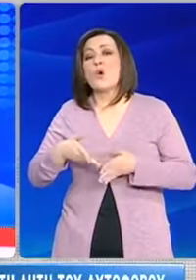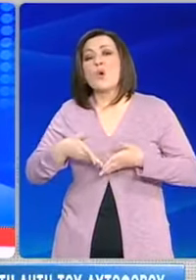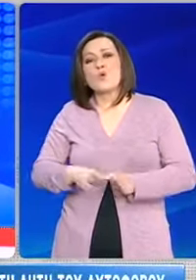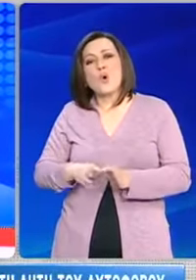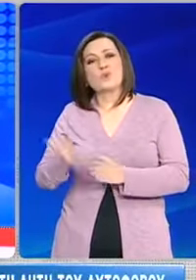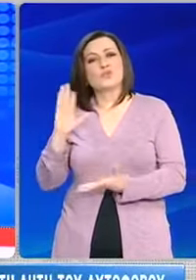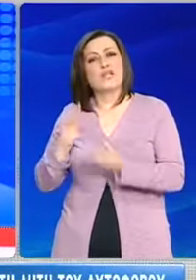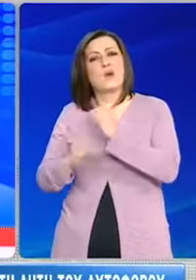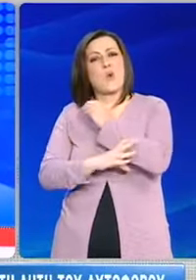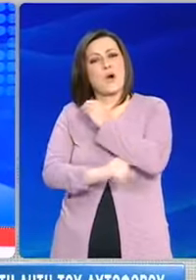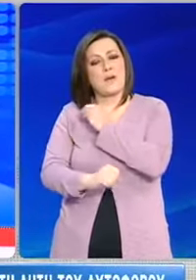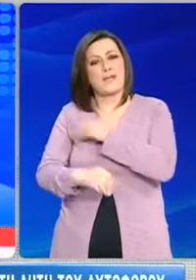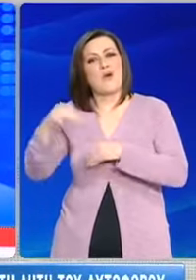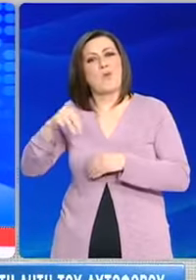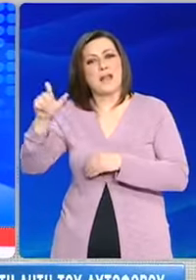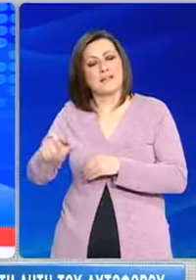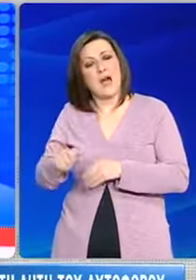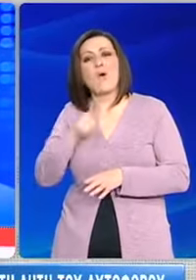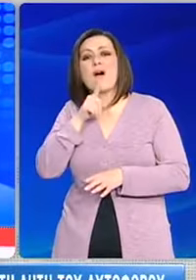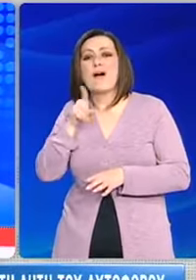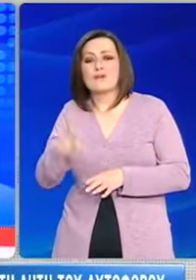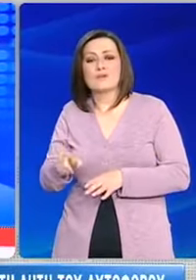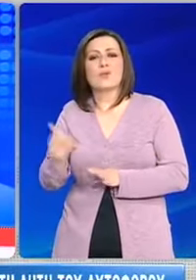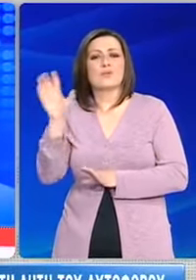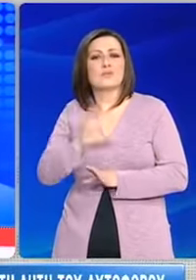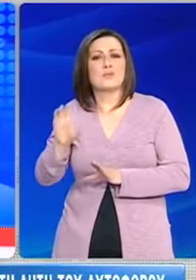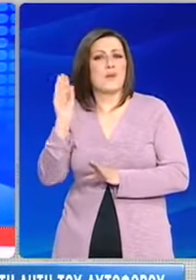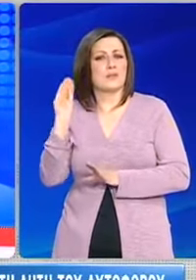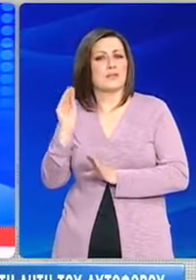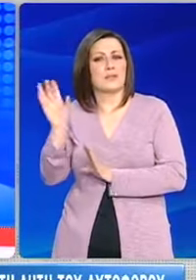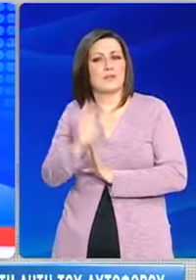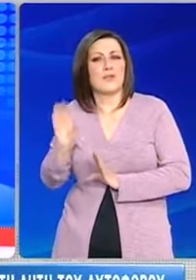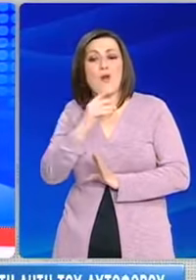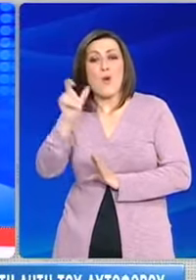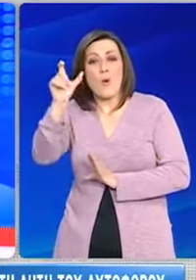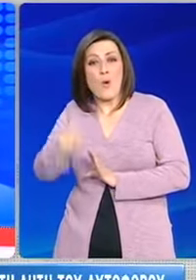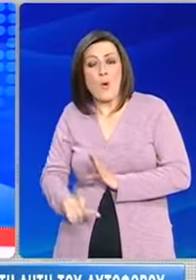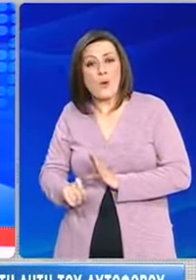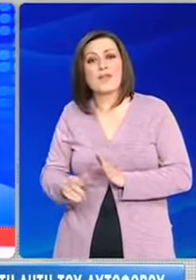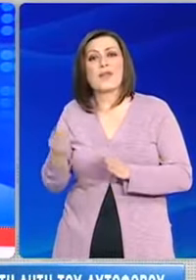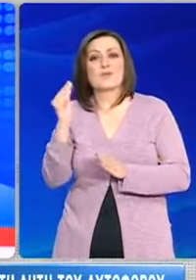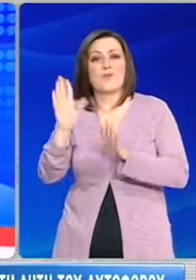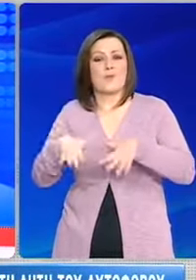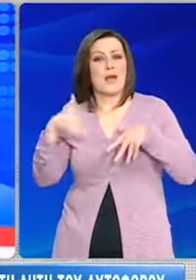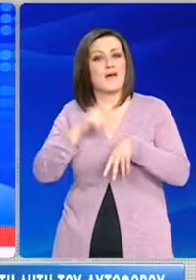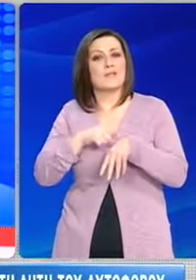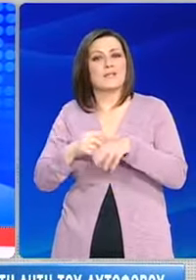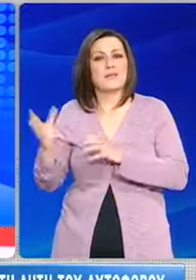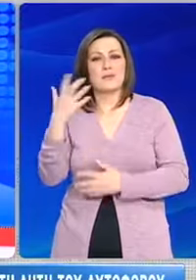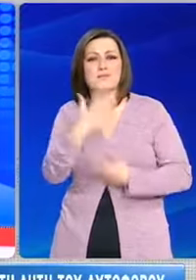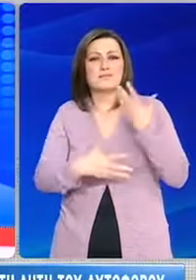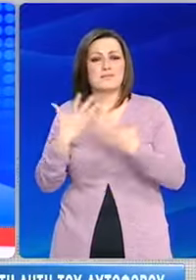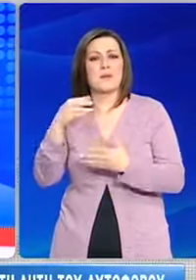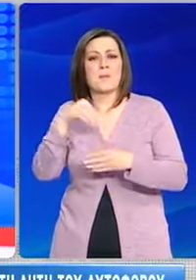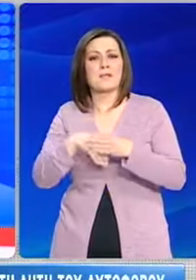του Παναγιώτη Μπαλτάκου που αναζητούνταν από την Τετάρτη για το επεισόδιο που είχε στη Βουλή με μέλη της Χρυσής Αυγής. Σε βάρος του